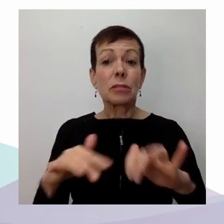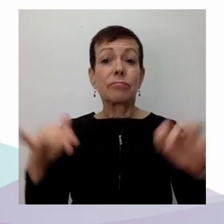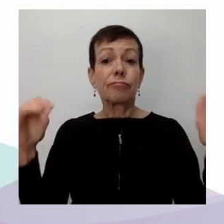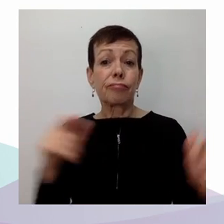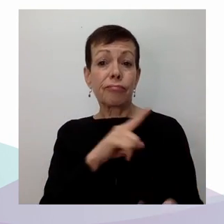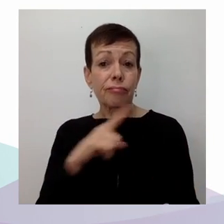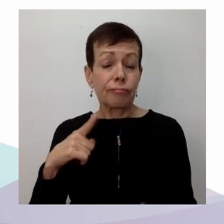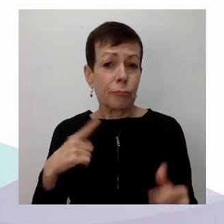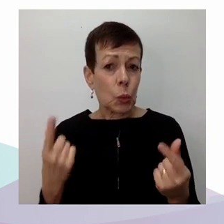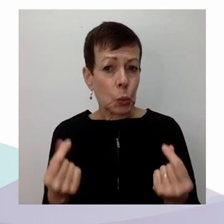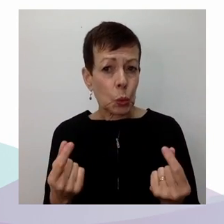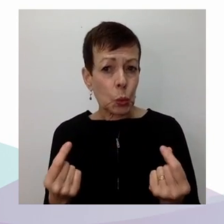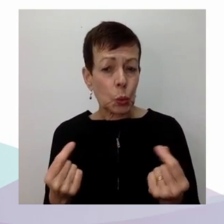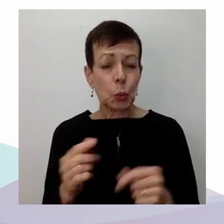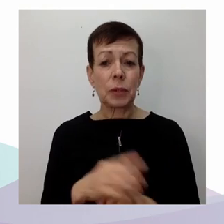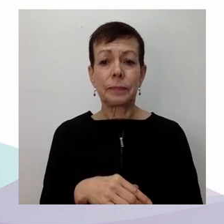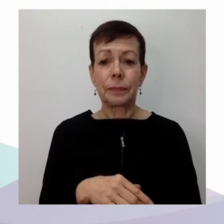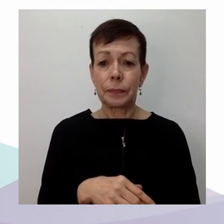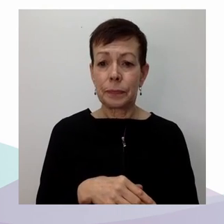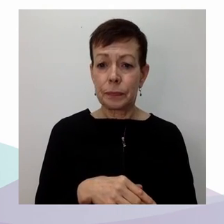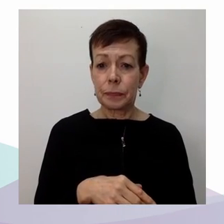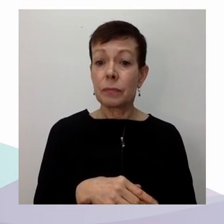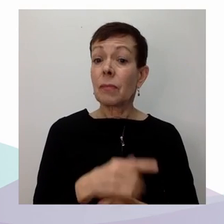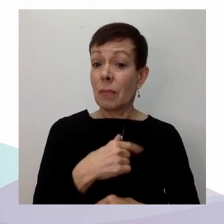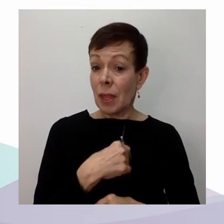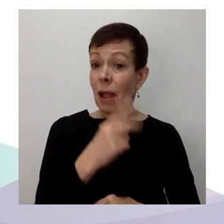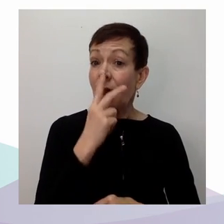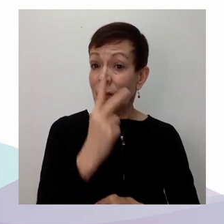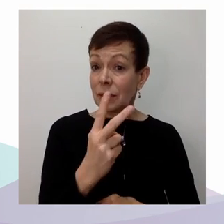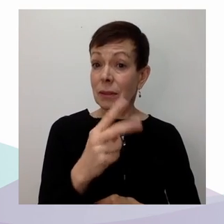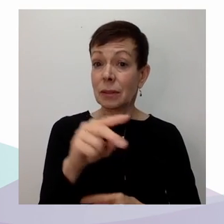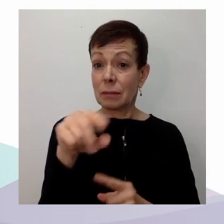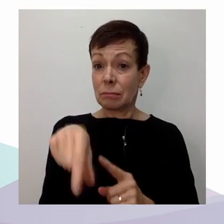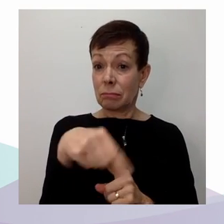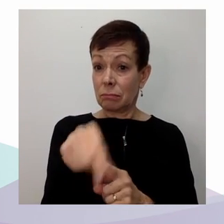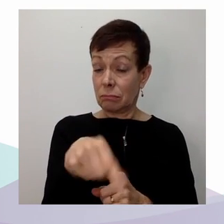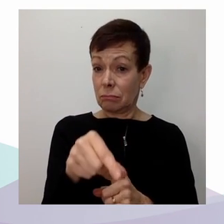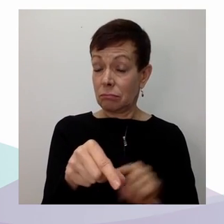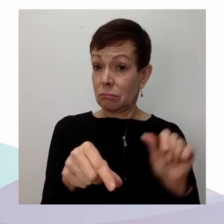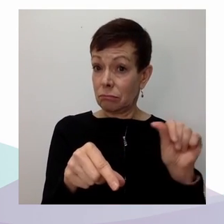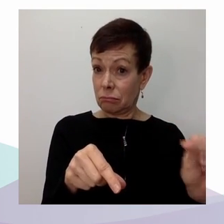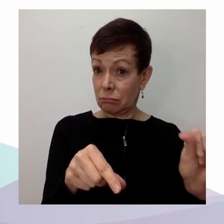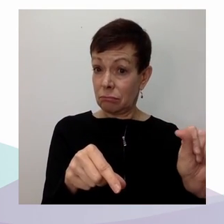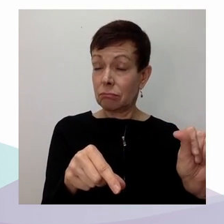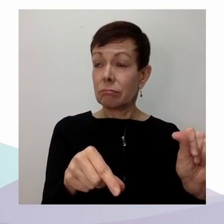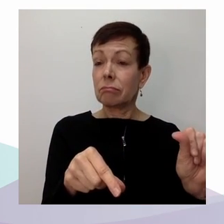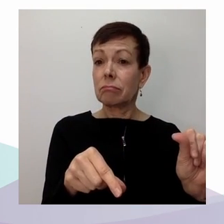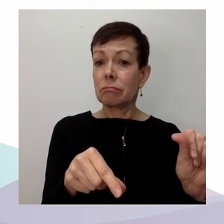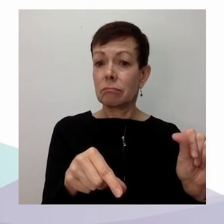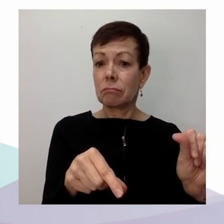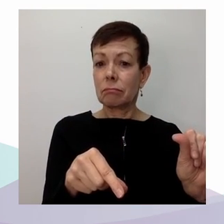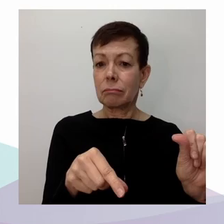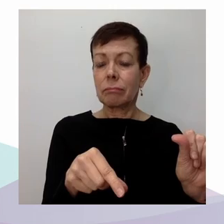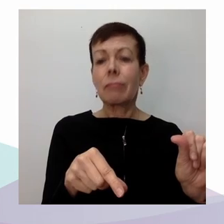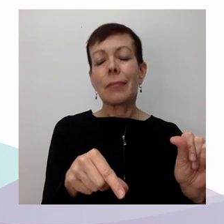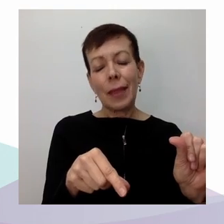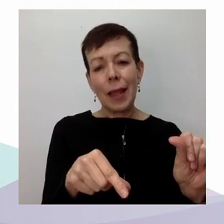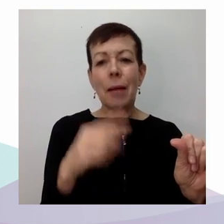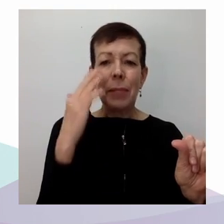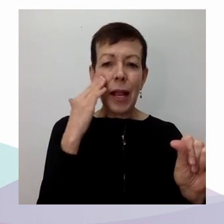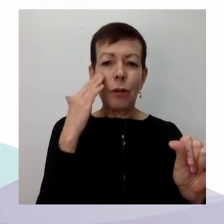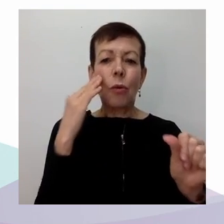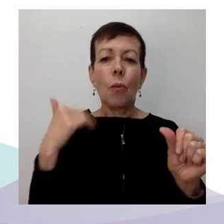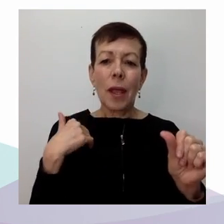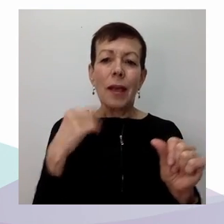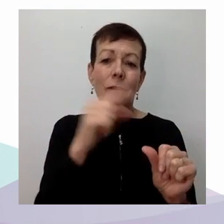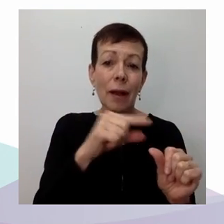hormis le travail qui est fait par les légistes de l'État, les avocats qui travaillent dans les ministères pour s'assurer de la conformité des